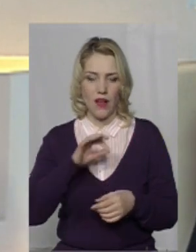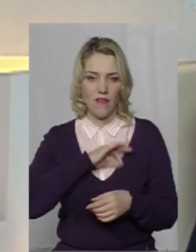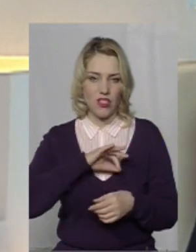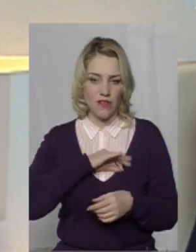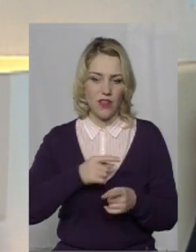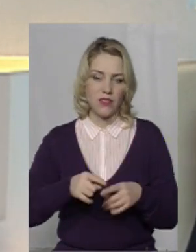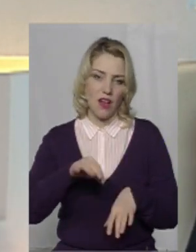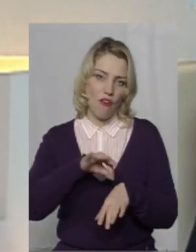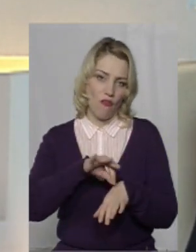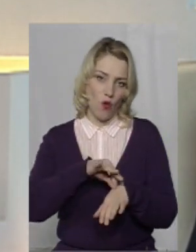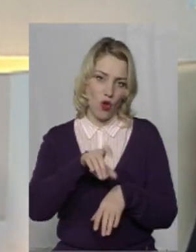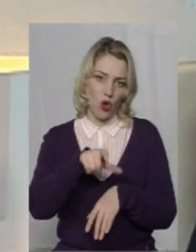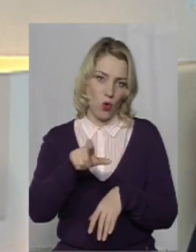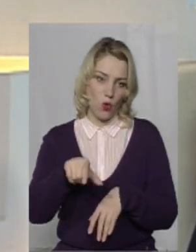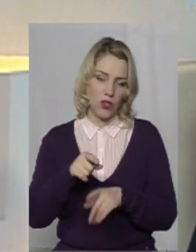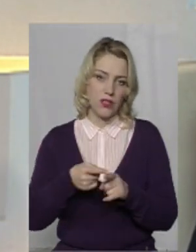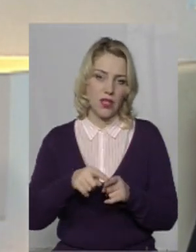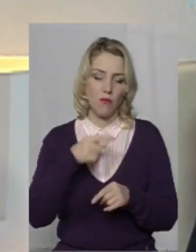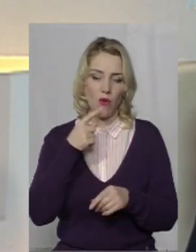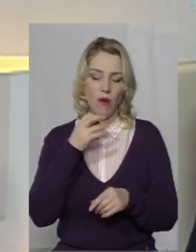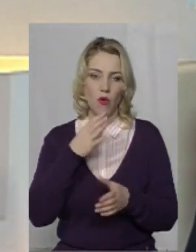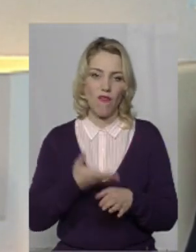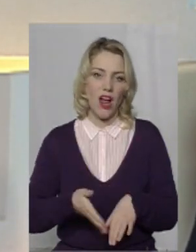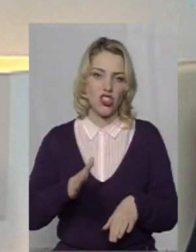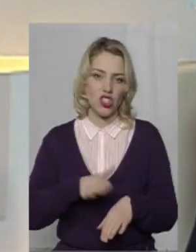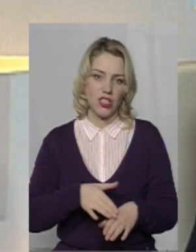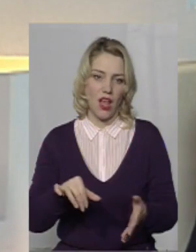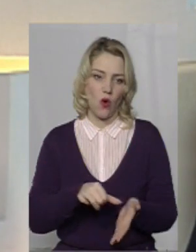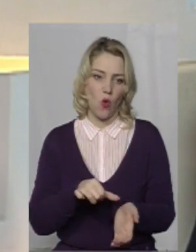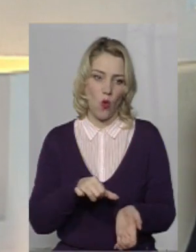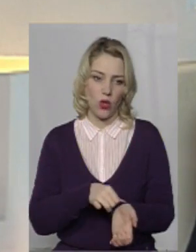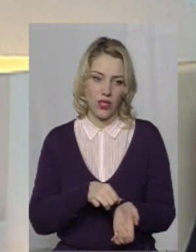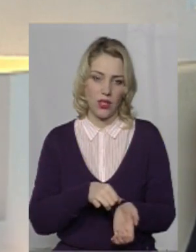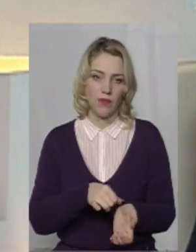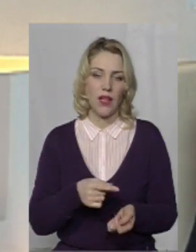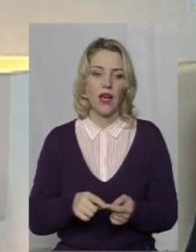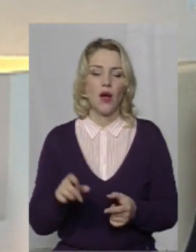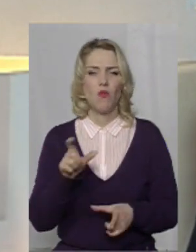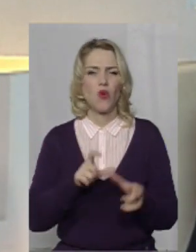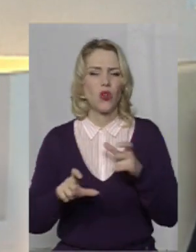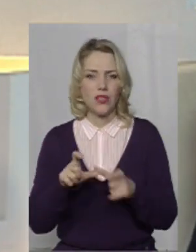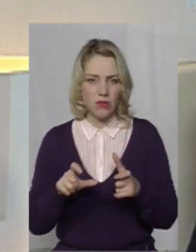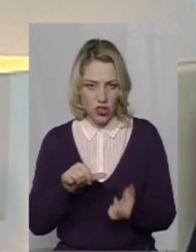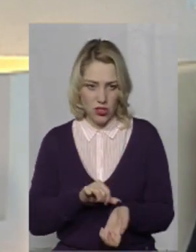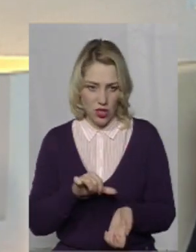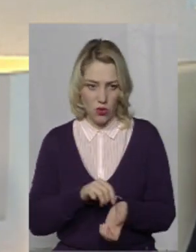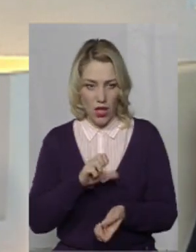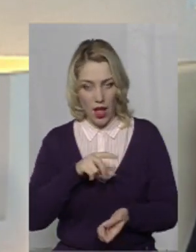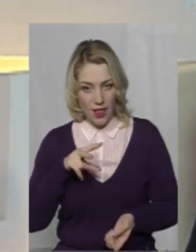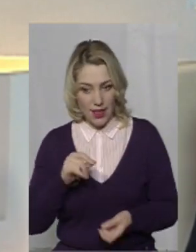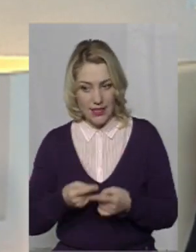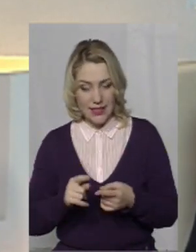люди. Ми в першу чергу говоримо про так звані важкі наркотики, хімічні наркотики, але